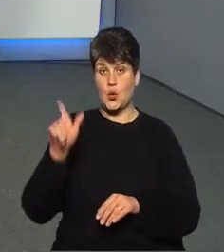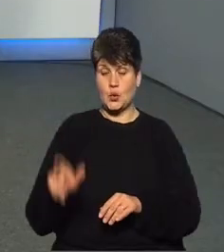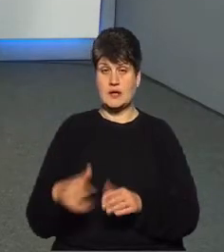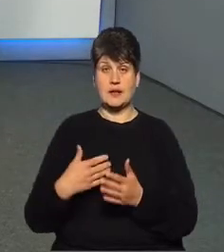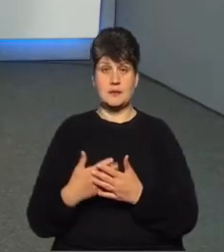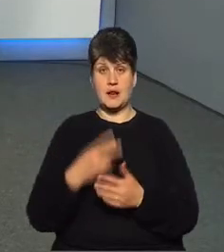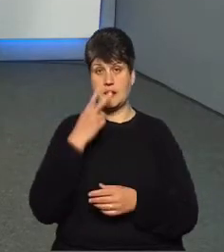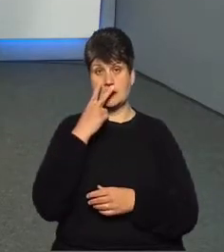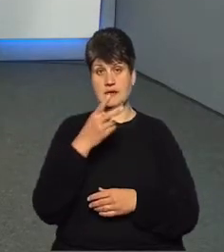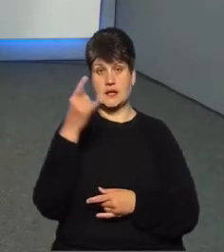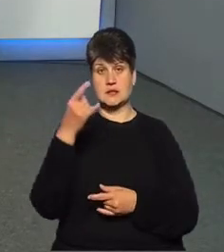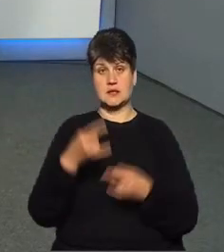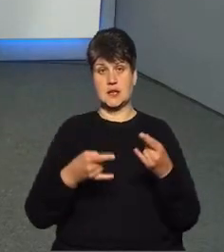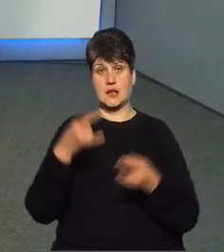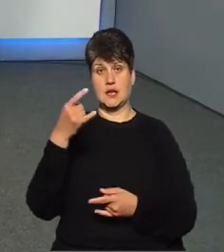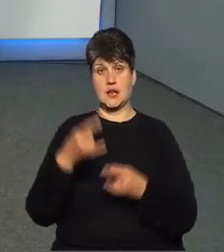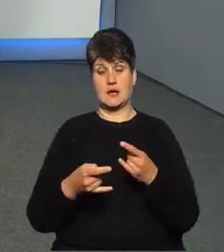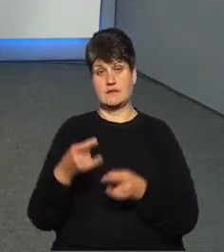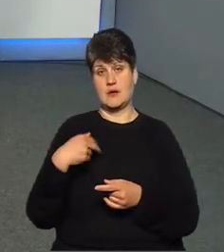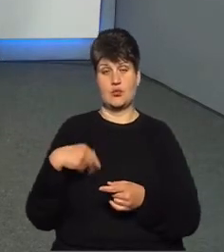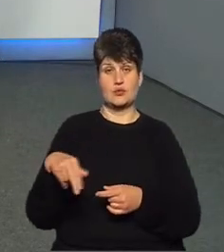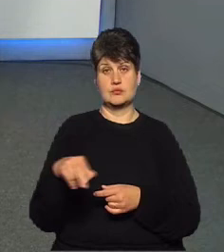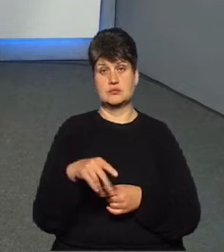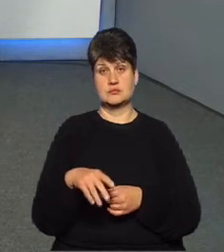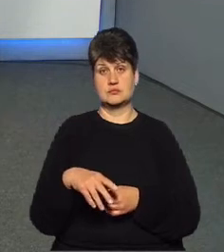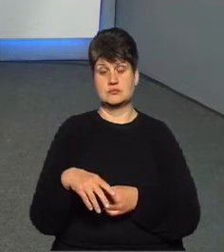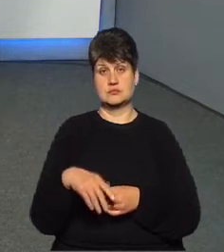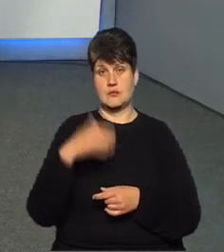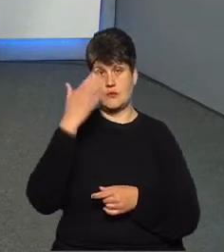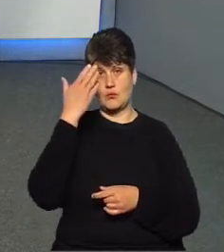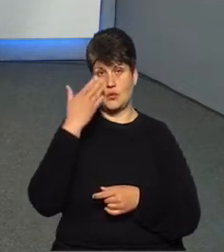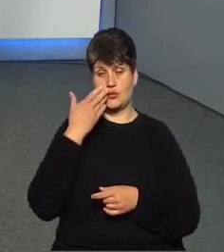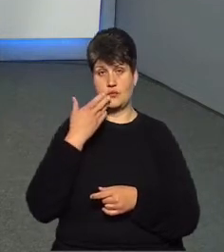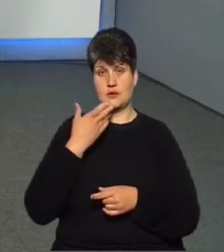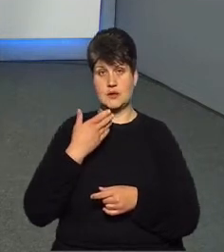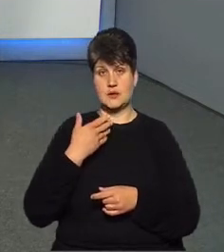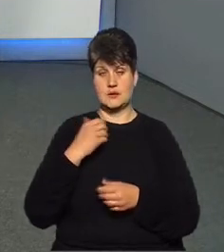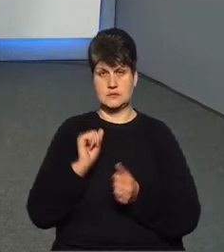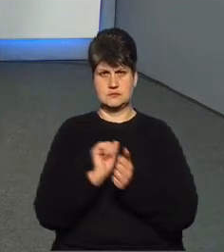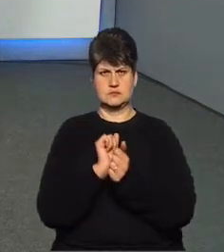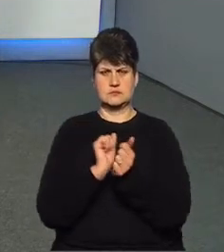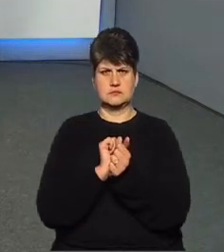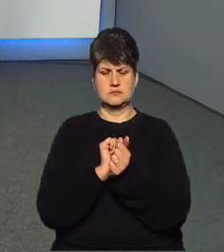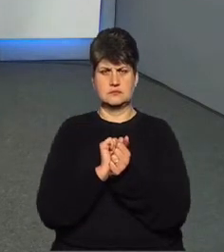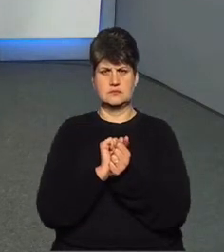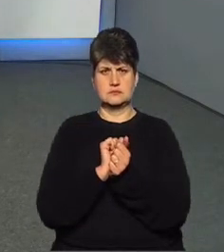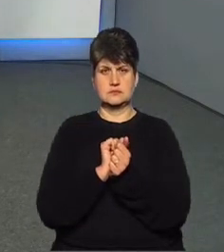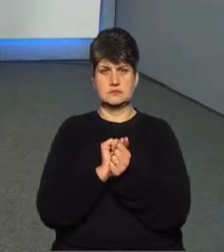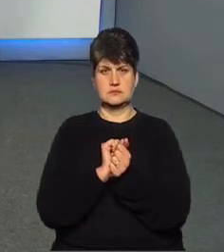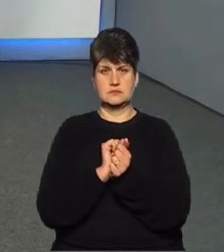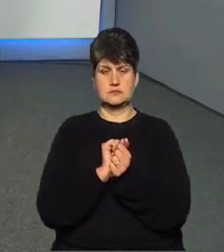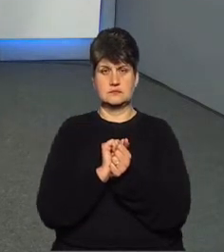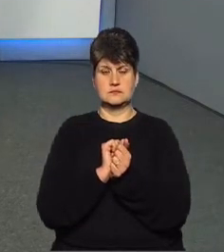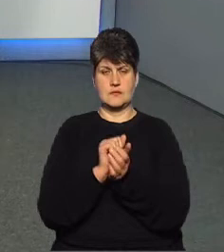або пересувалася, оніміла половина обличчя, відмовляють певні